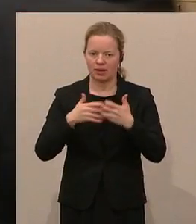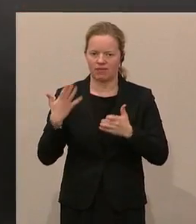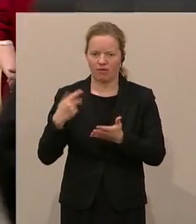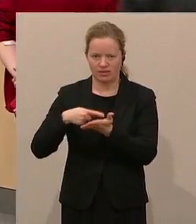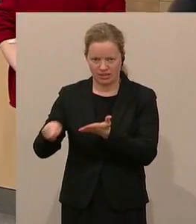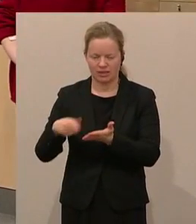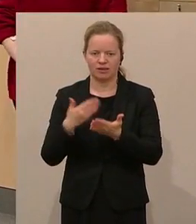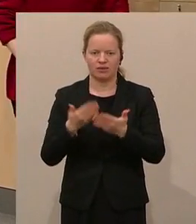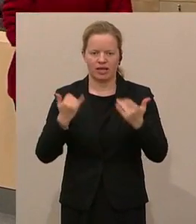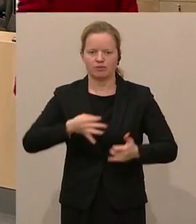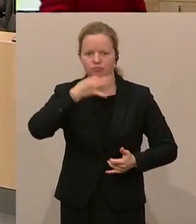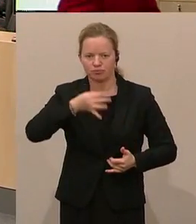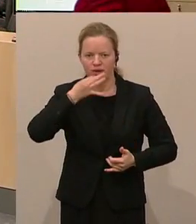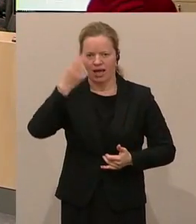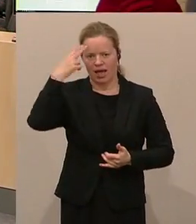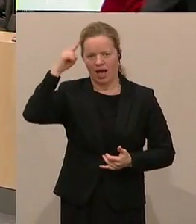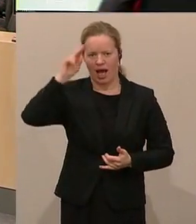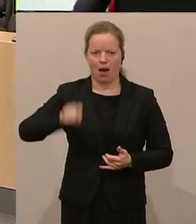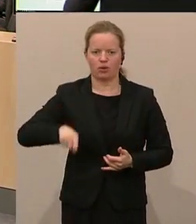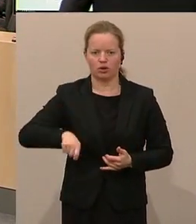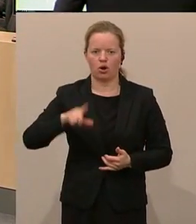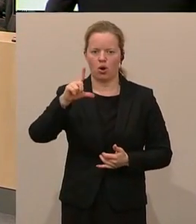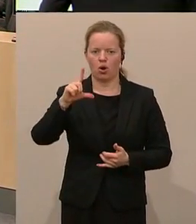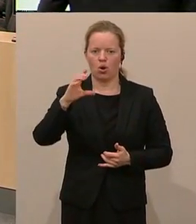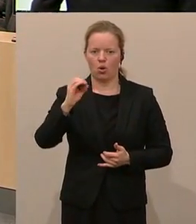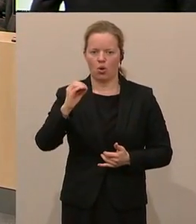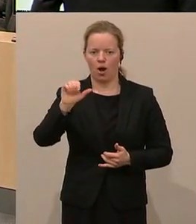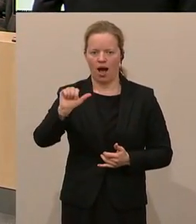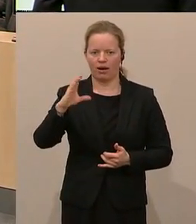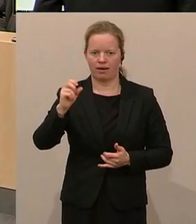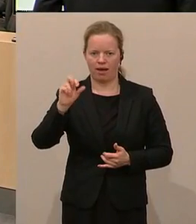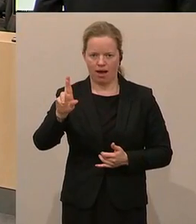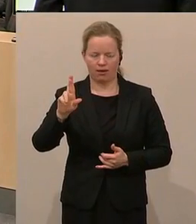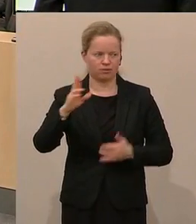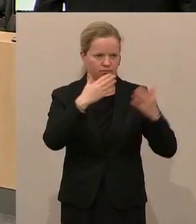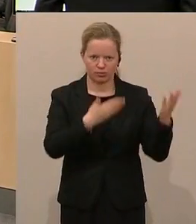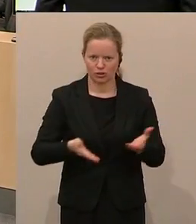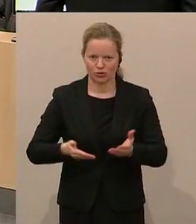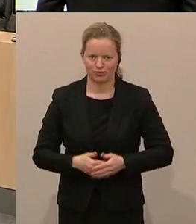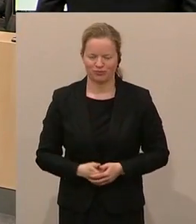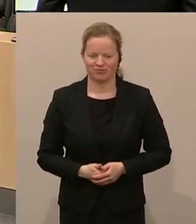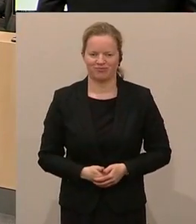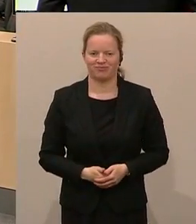Und am Wort ist der Herr Abgeordnete Lorca. Erster Redner dazu, Gerald Lorca, News-Gesundheitssprecher.